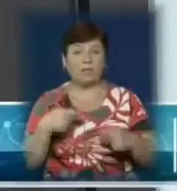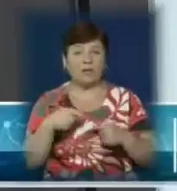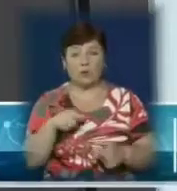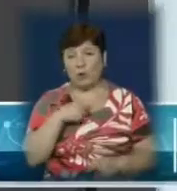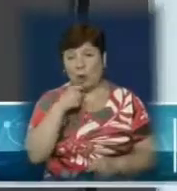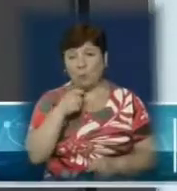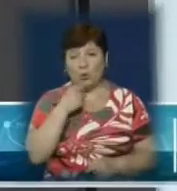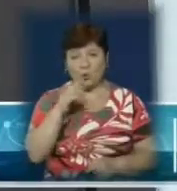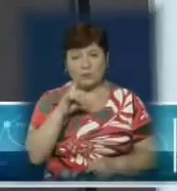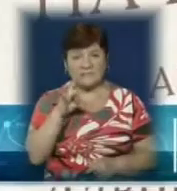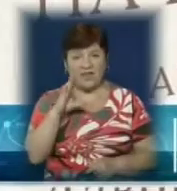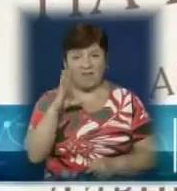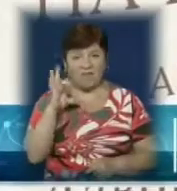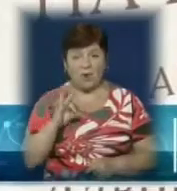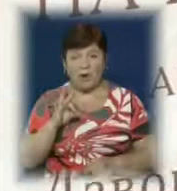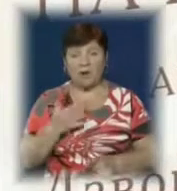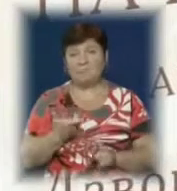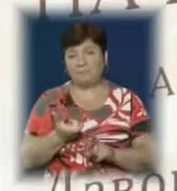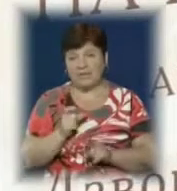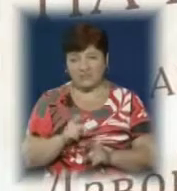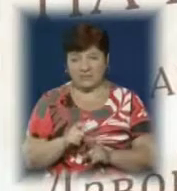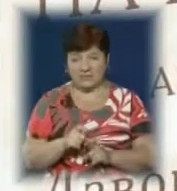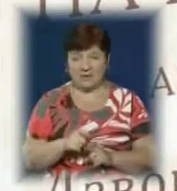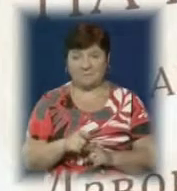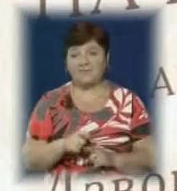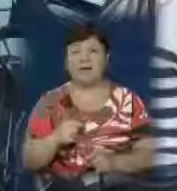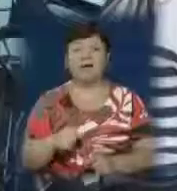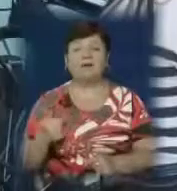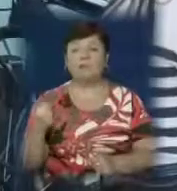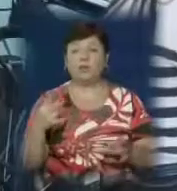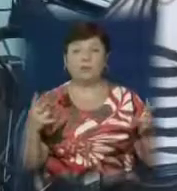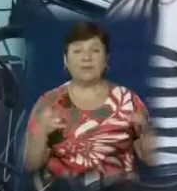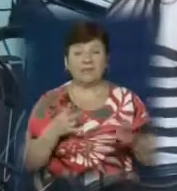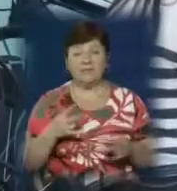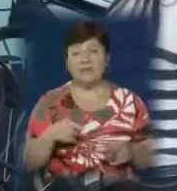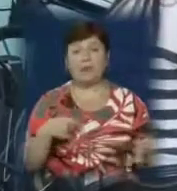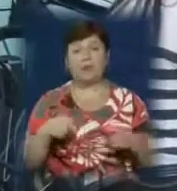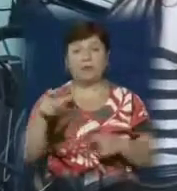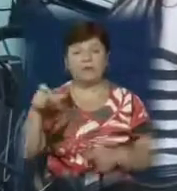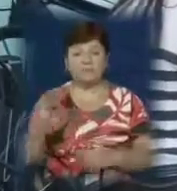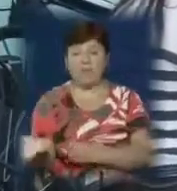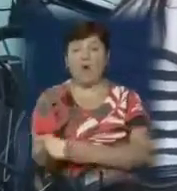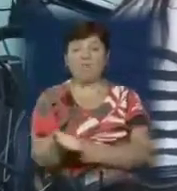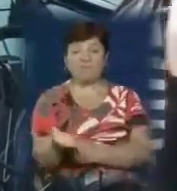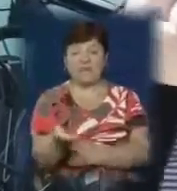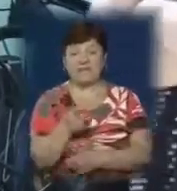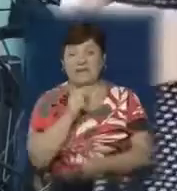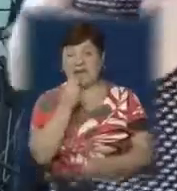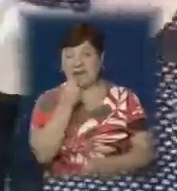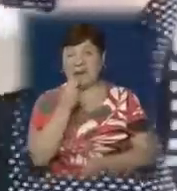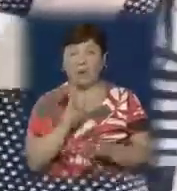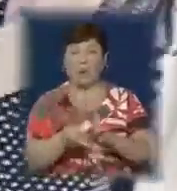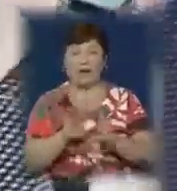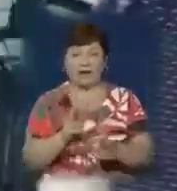оголошень про набір персоналу стає в рази більше. В основному необхідні продавці, офіціанти та кухарі. В літній